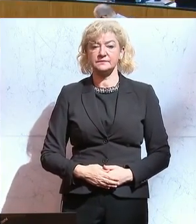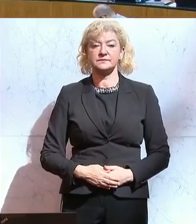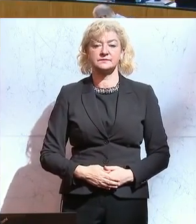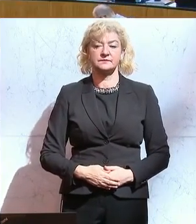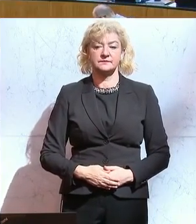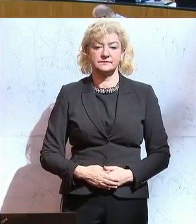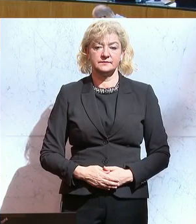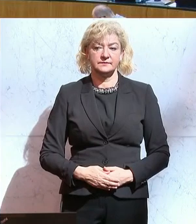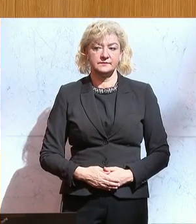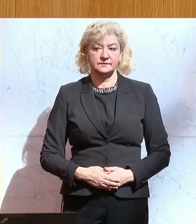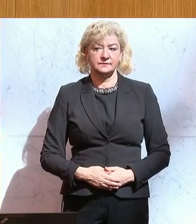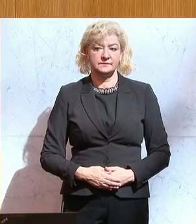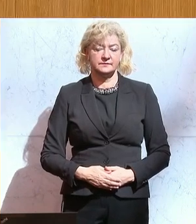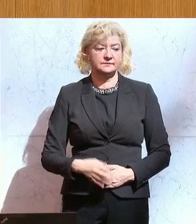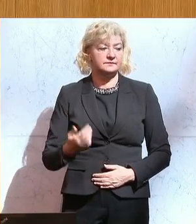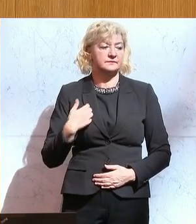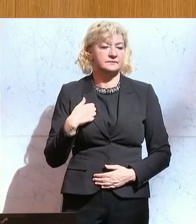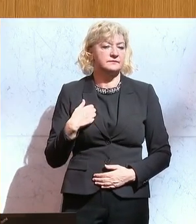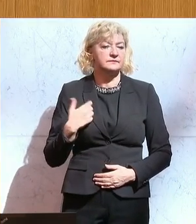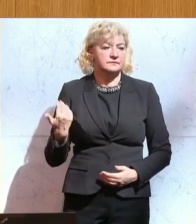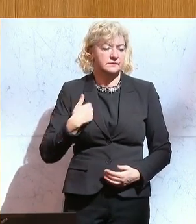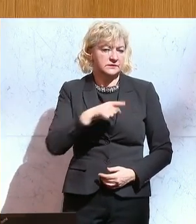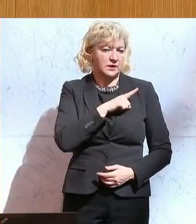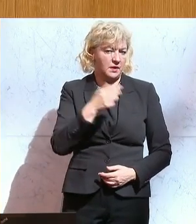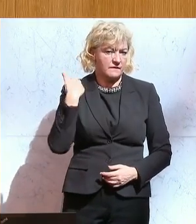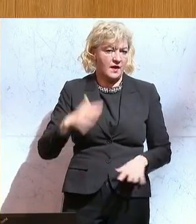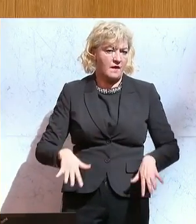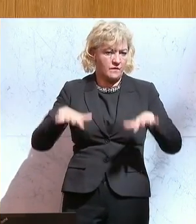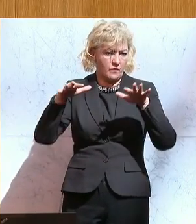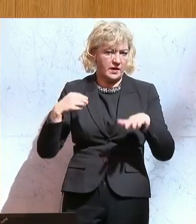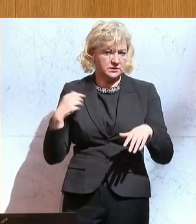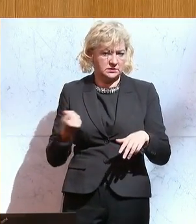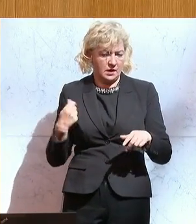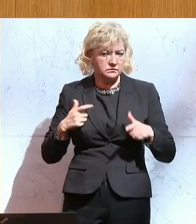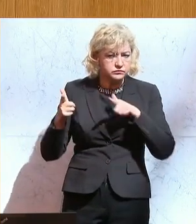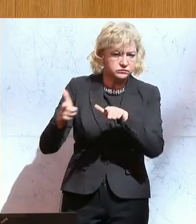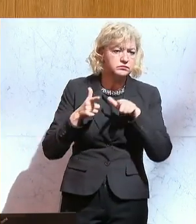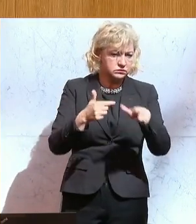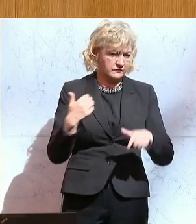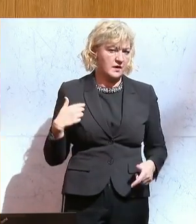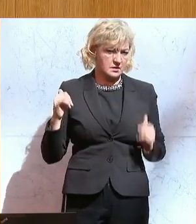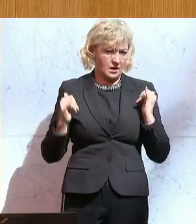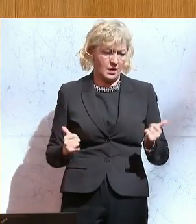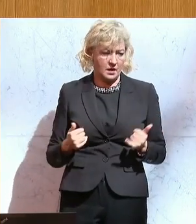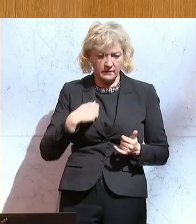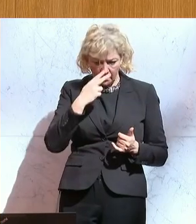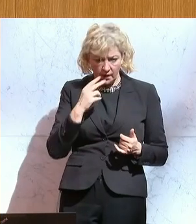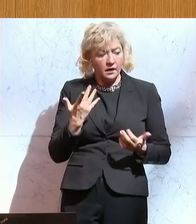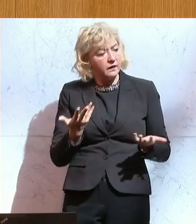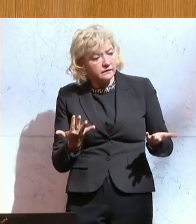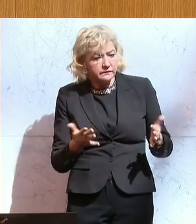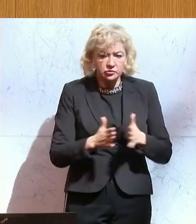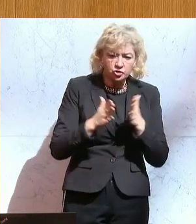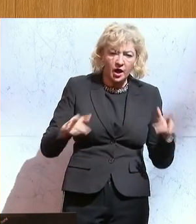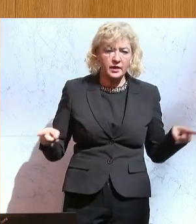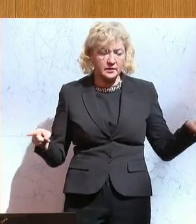Ich bin selbst an Hochwassereinsätzen beteiligt gewesen in der Vergangenheit. Ich habe immer gesehen, erstens einmal, wie groß das Schadensbild dort